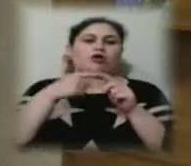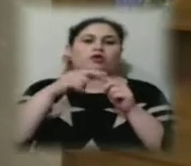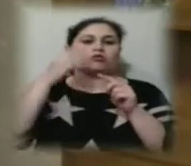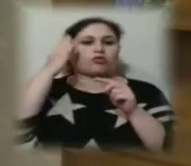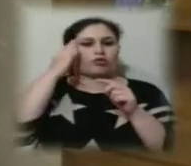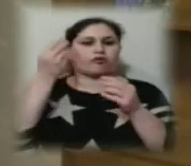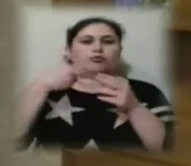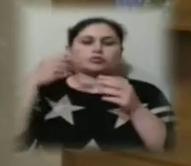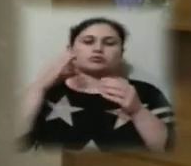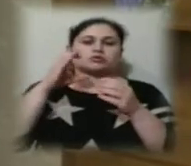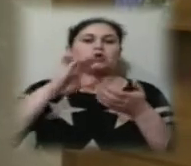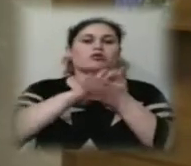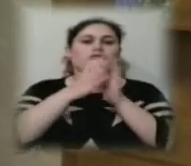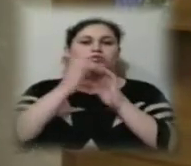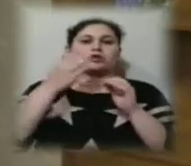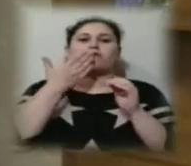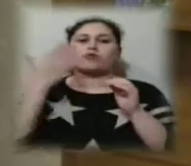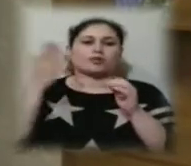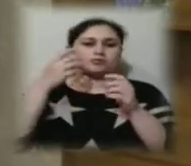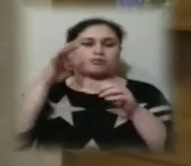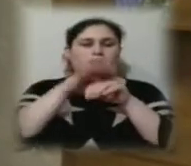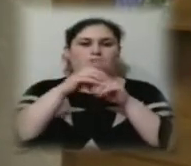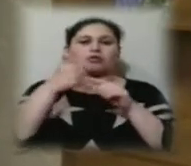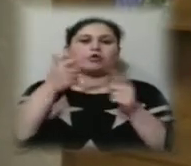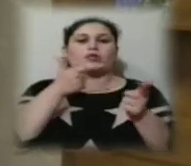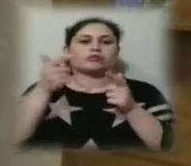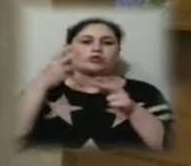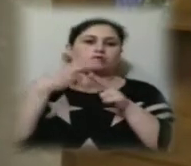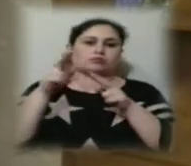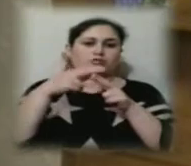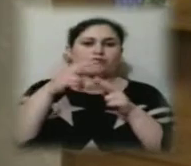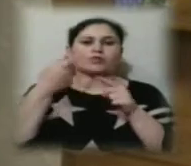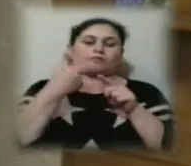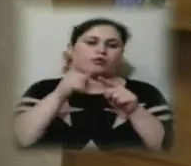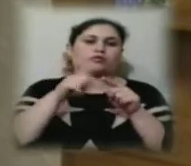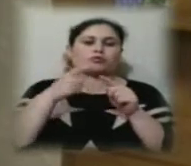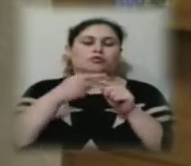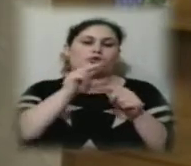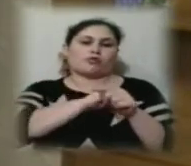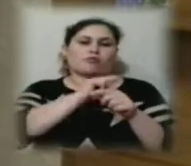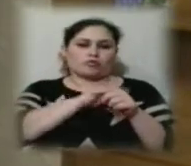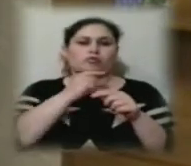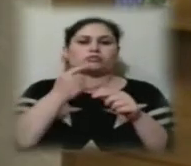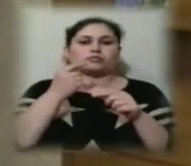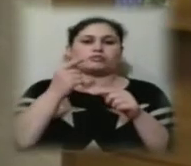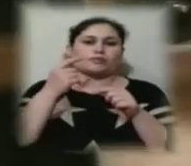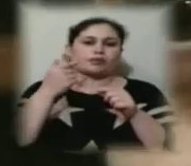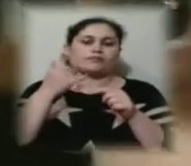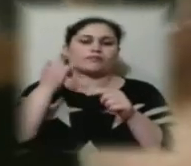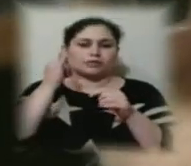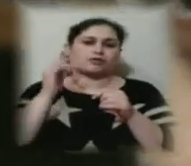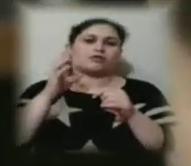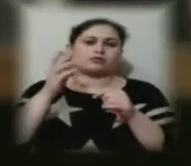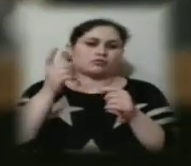Європейським банком на підготовку кредитування. Тому цю роботу ми і мали, виконали.